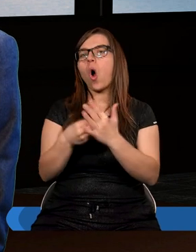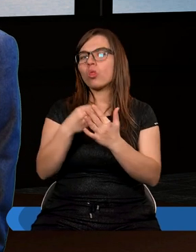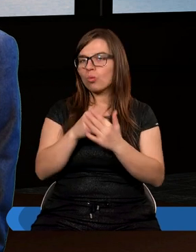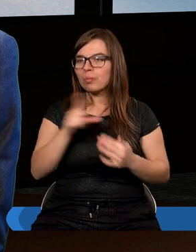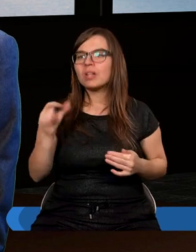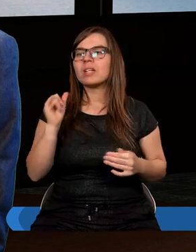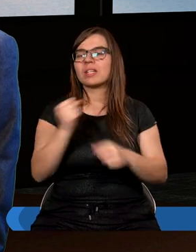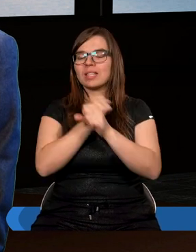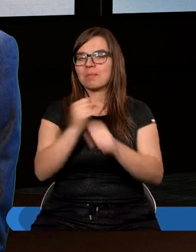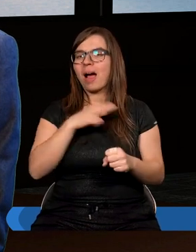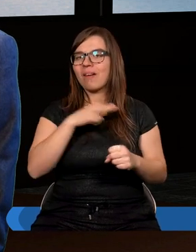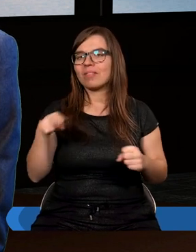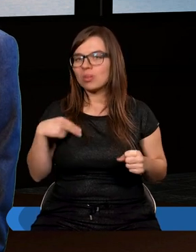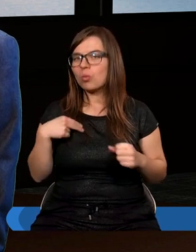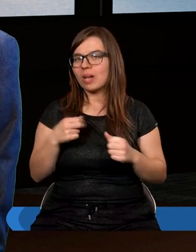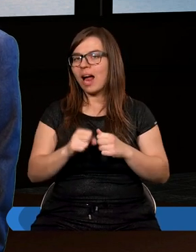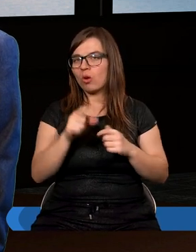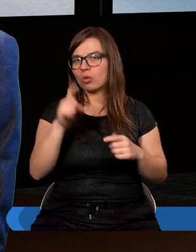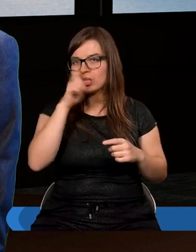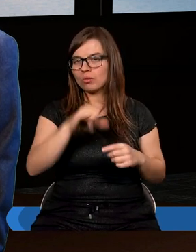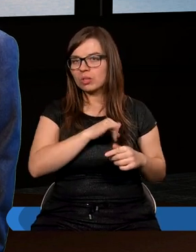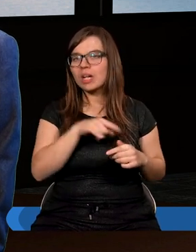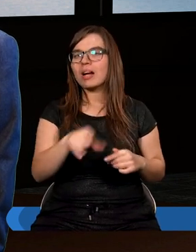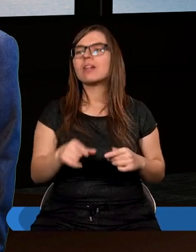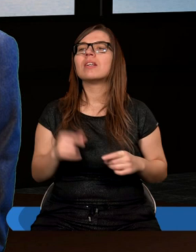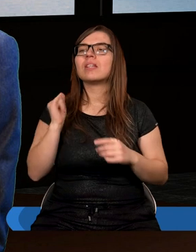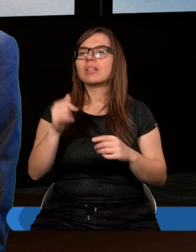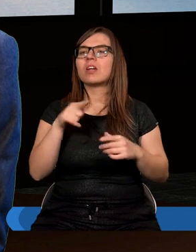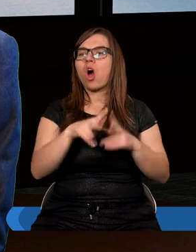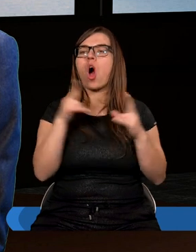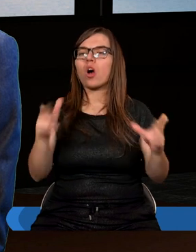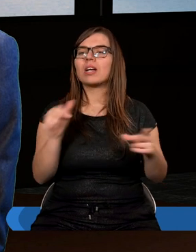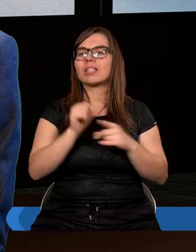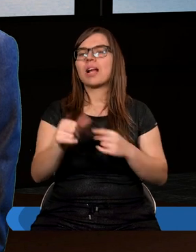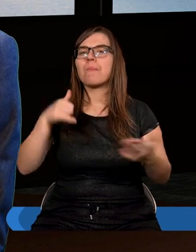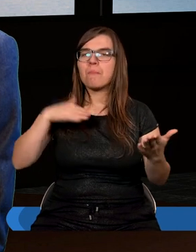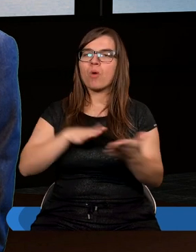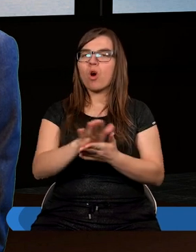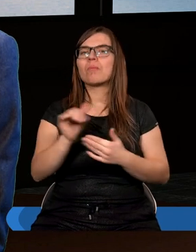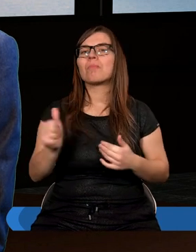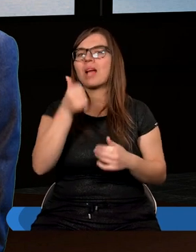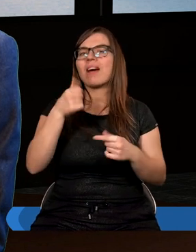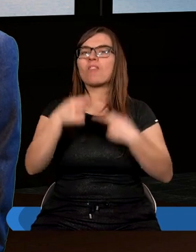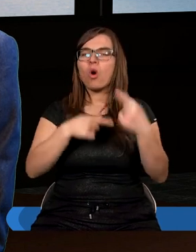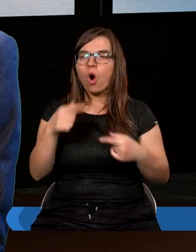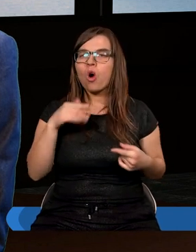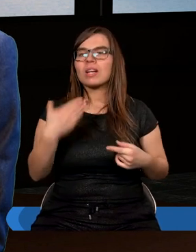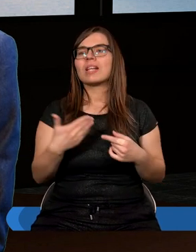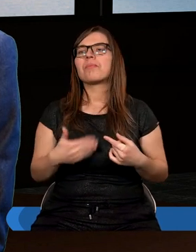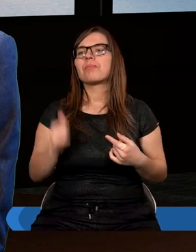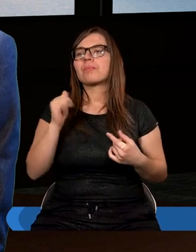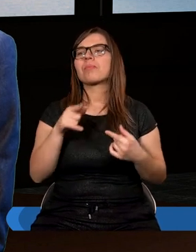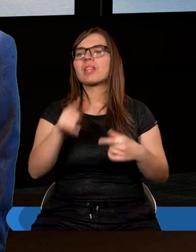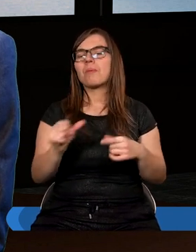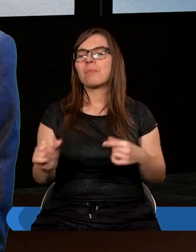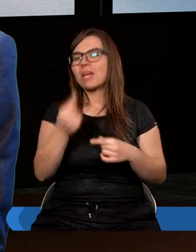drugie zbawił nas. Dlatego tutaj jest tak pięknie określonym, że jest tym początkiem pierworodnym z umarłych, aby we